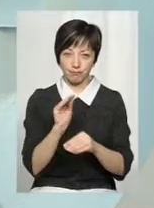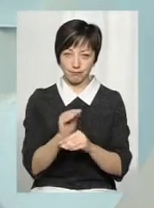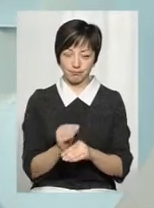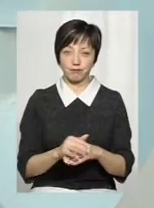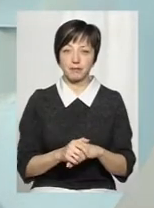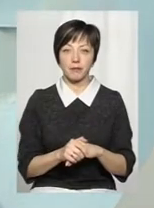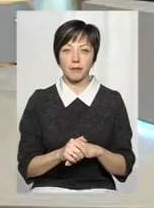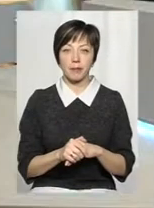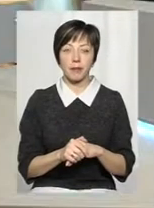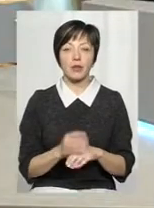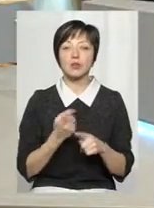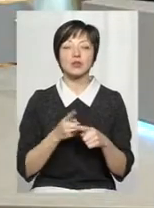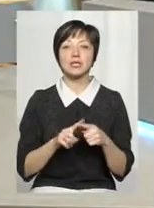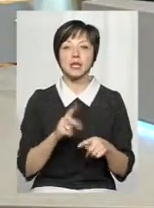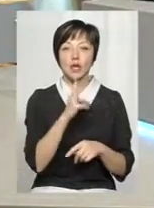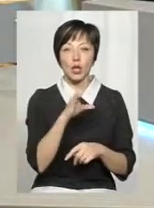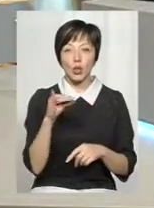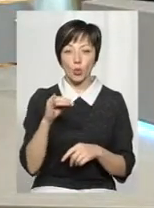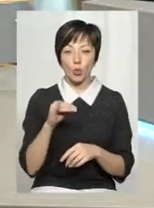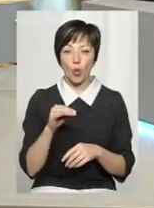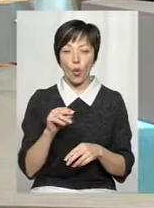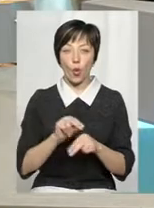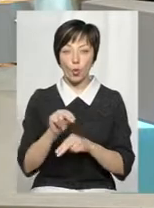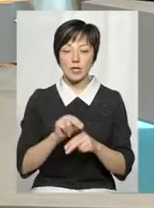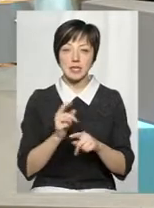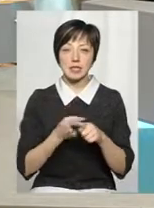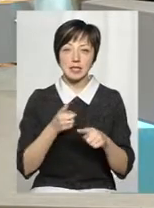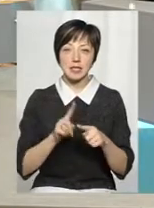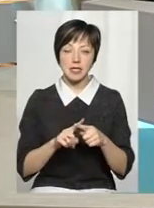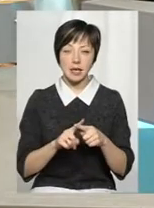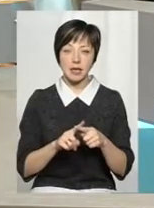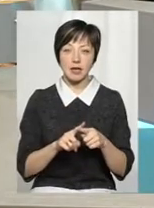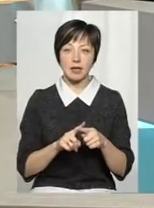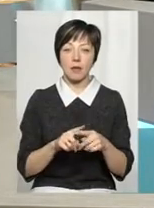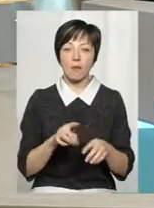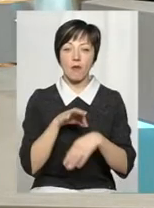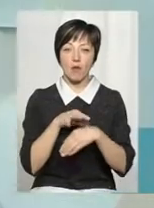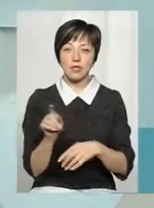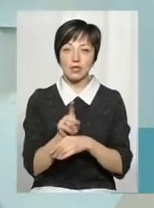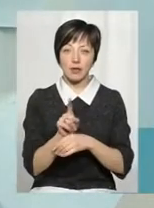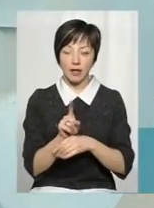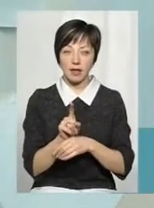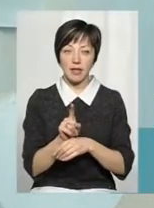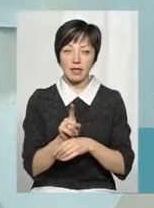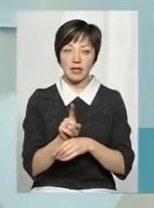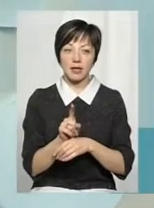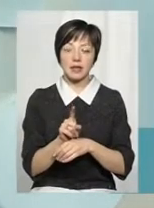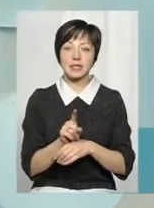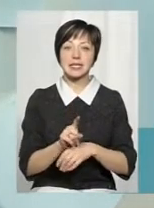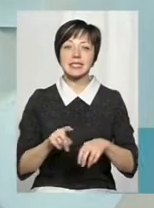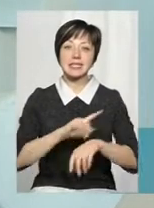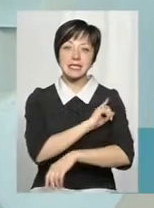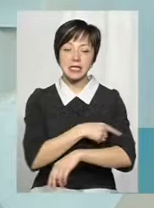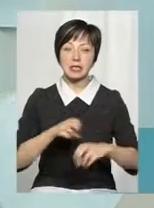А що це за к'ю-курс? Це є кваліфіційний курс, який проводиться за стандартами сил спеціальних операцій НАТО.